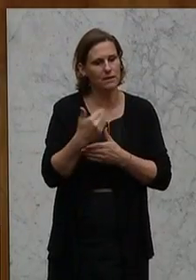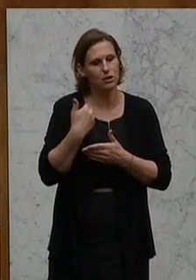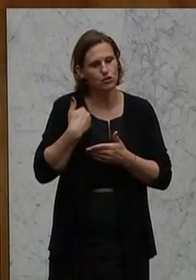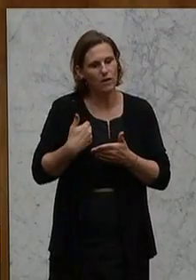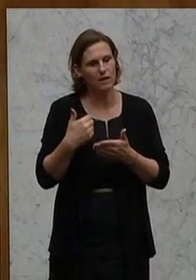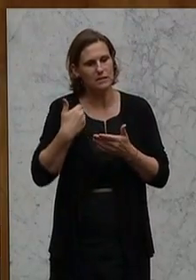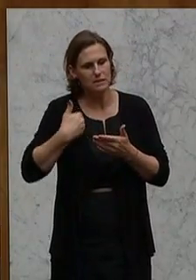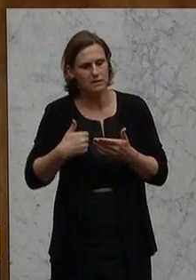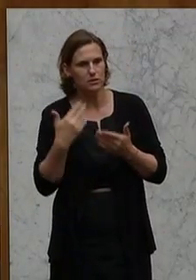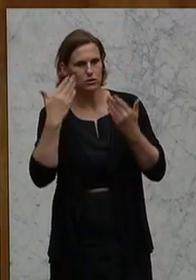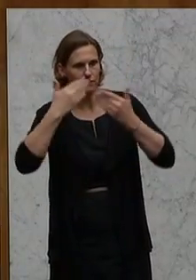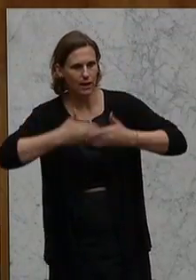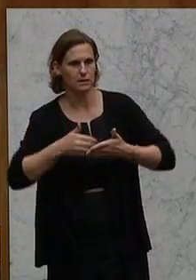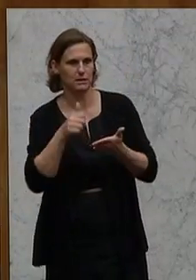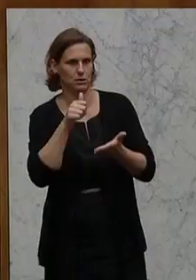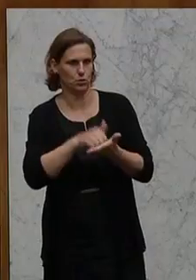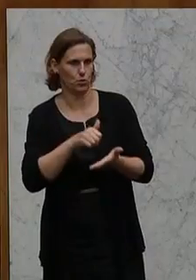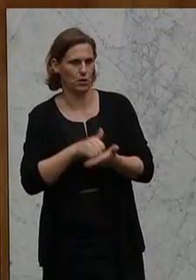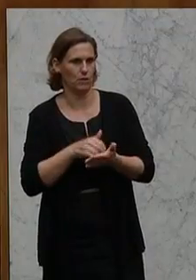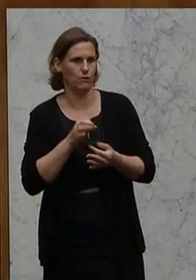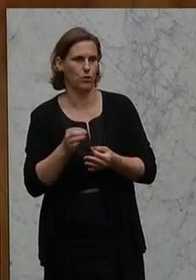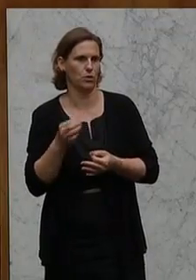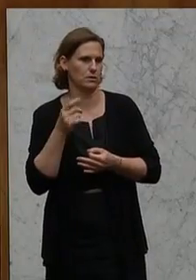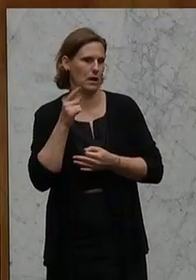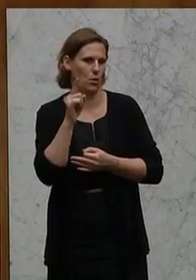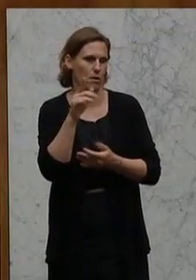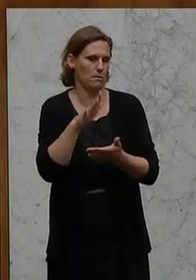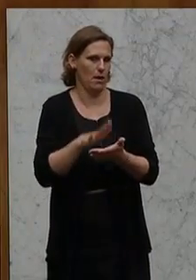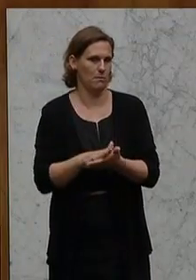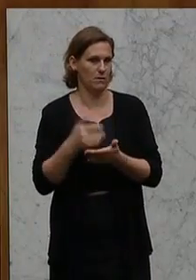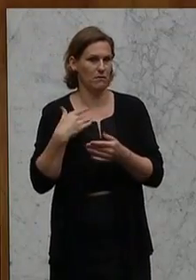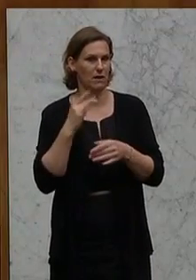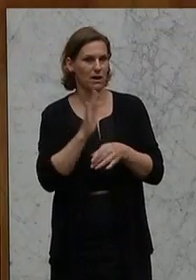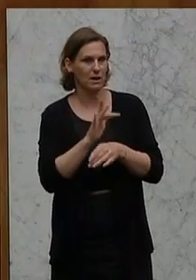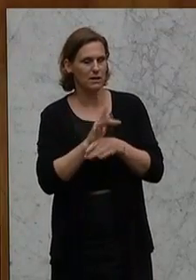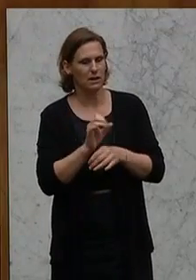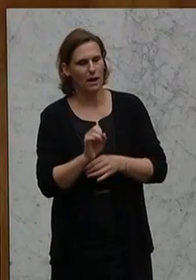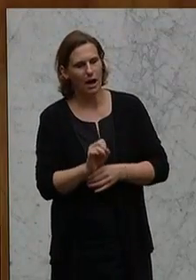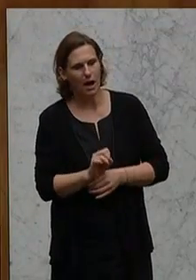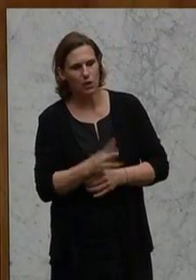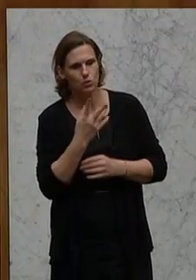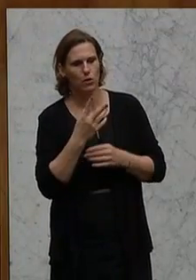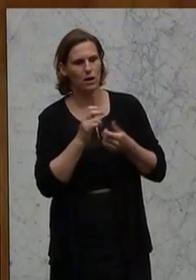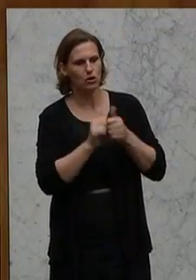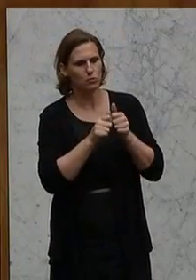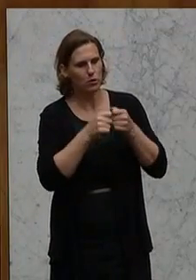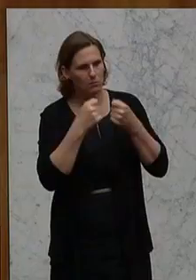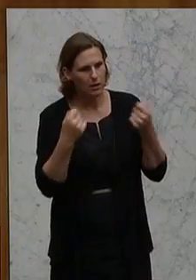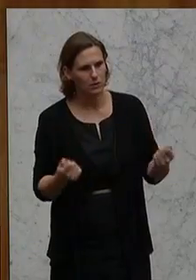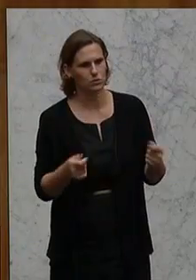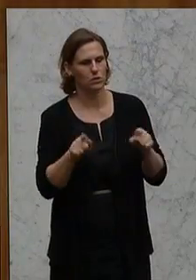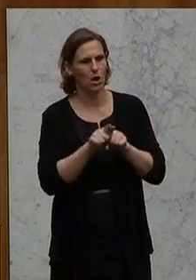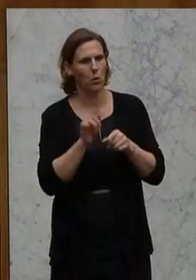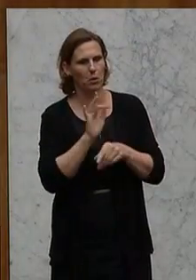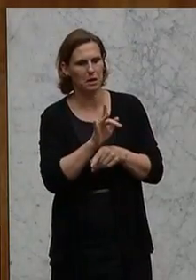einzementiert und für die Ewigkeit abgesichert. Da hat es Kritik gegeben, im aktuellen Sportmagazin zum Beispiel, auch von der See, auch auf diese